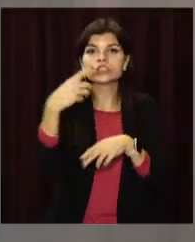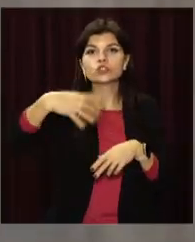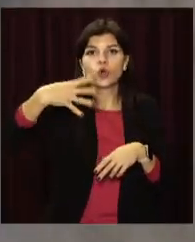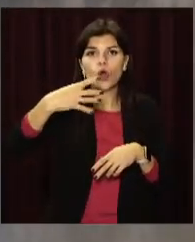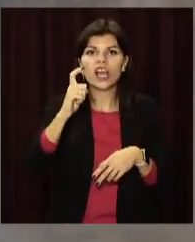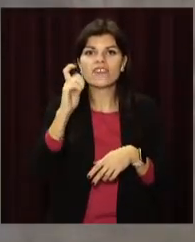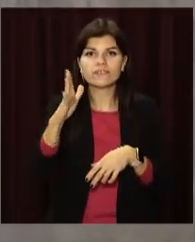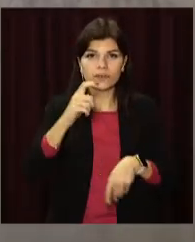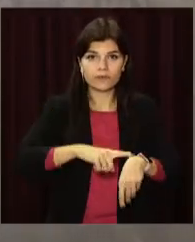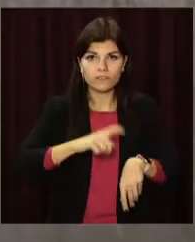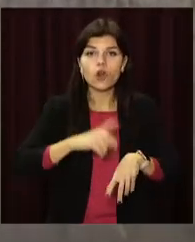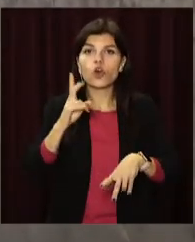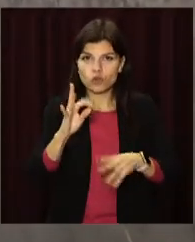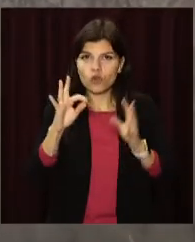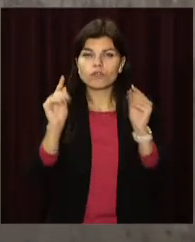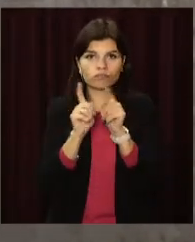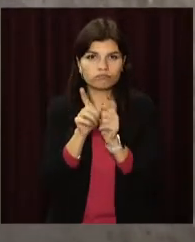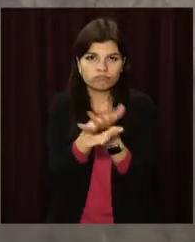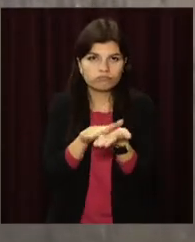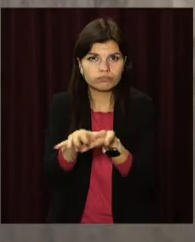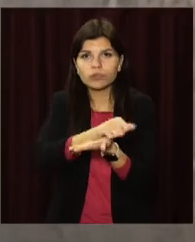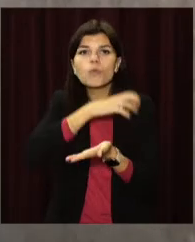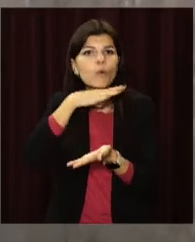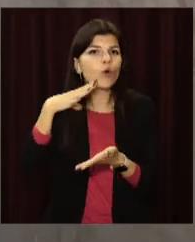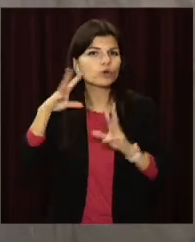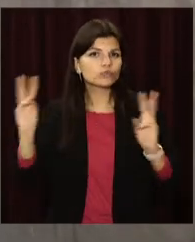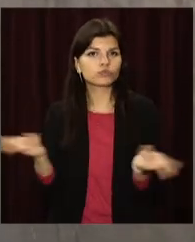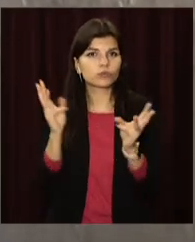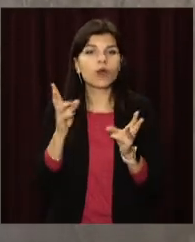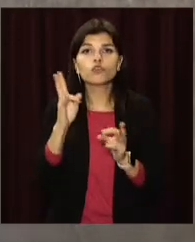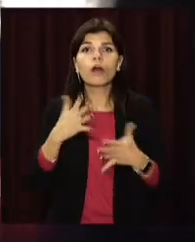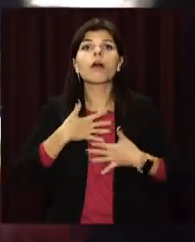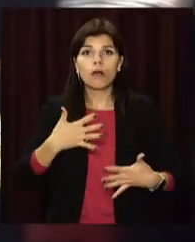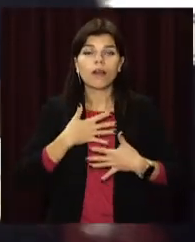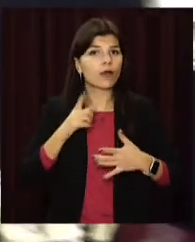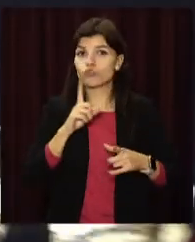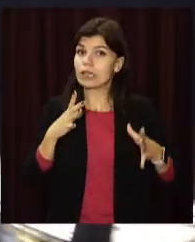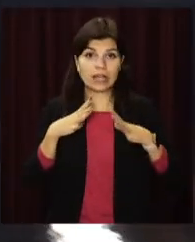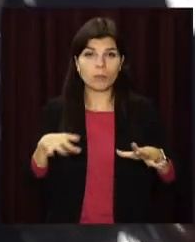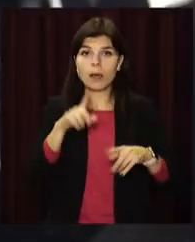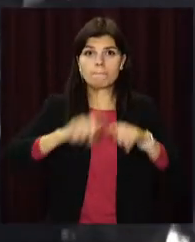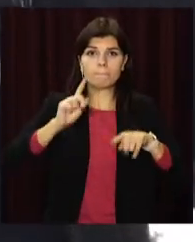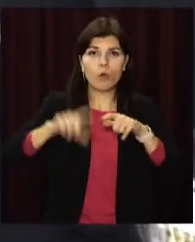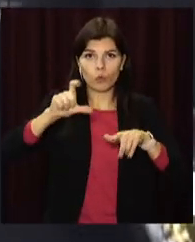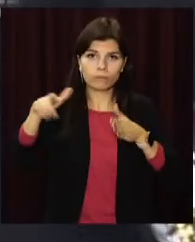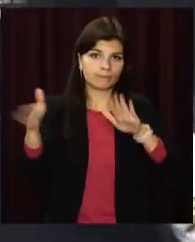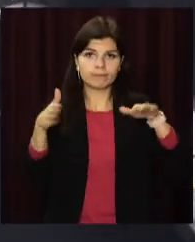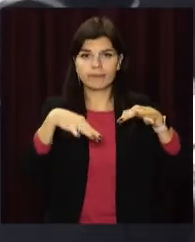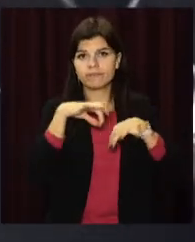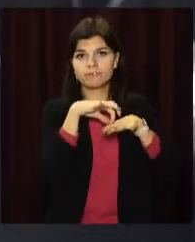Проте полум'я сильно пошкодило домашнє майно. Аби люди не наковталися диму, рятувальники вивели їх з осель.